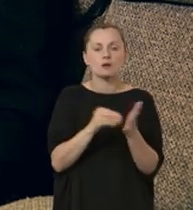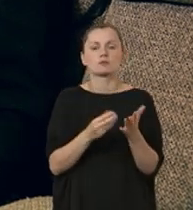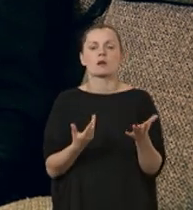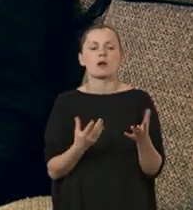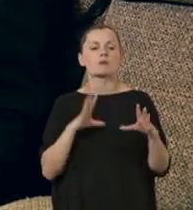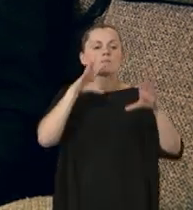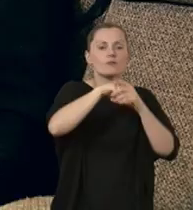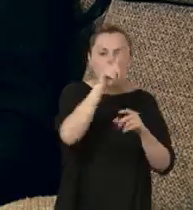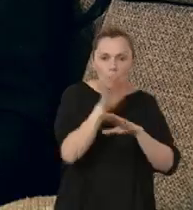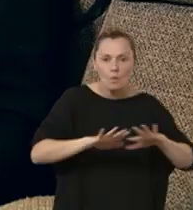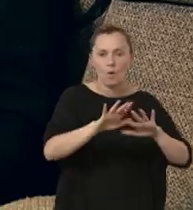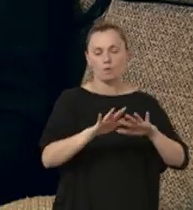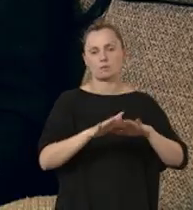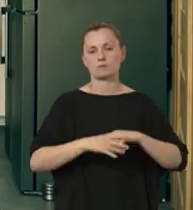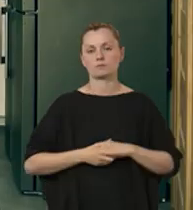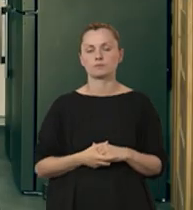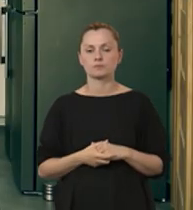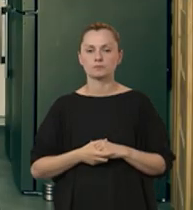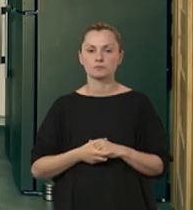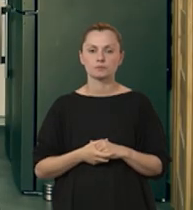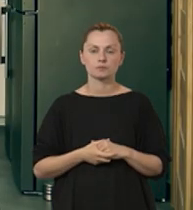powrotu do społeczeństwa.